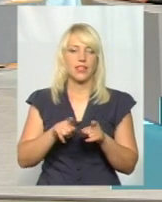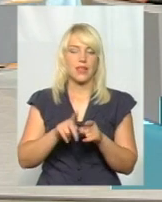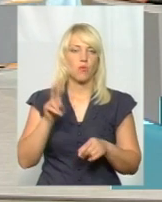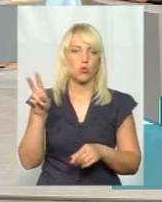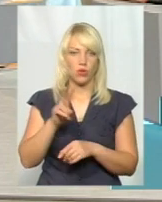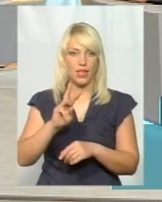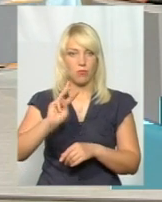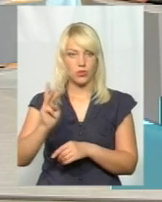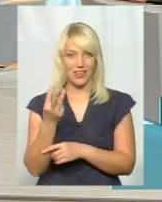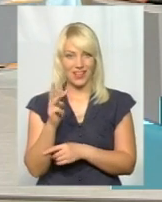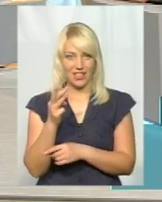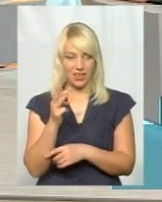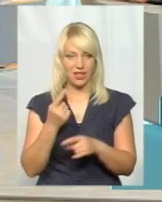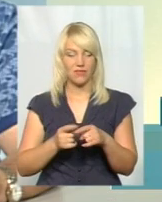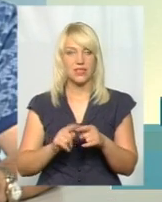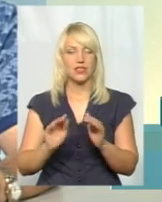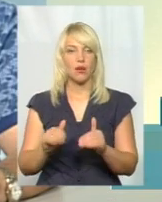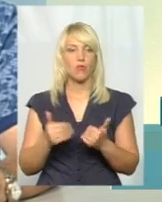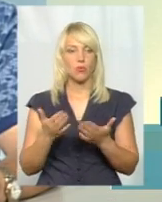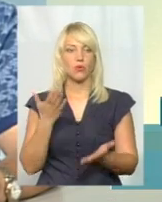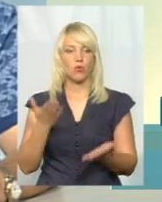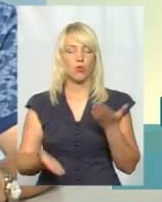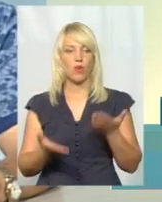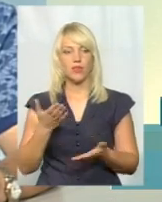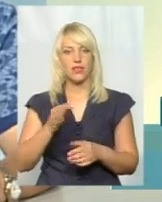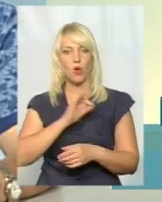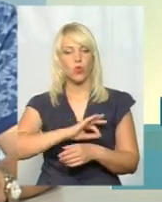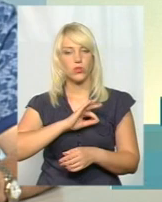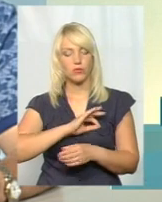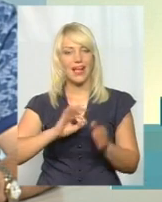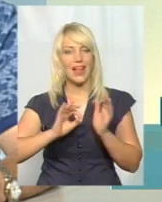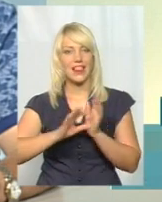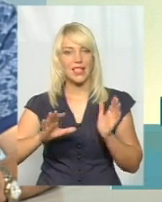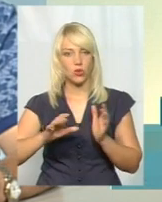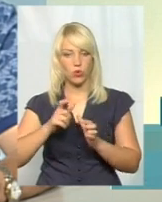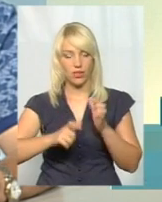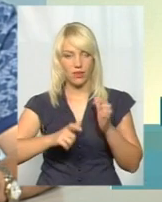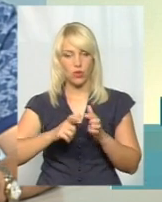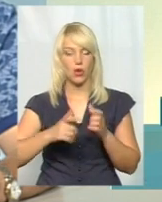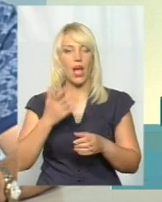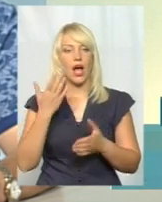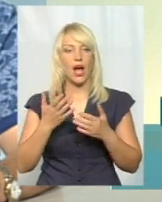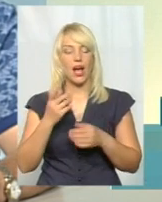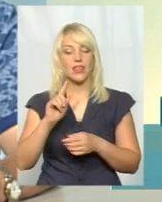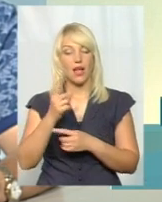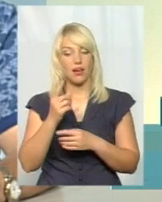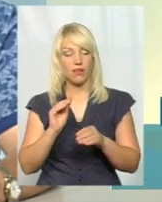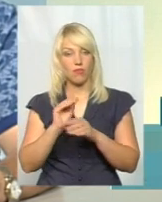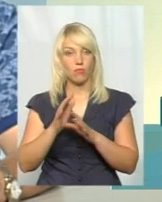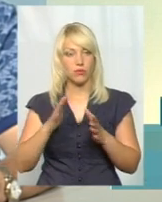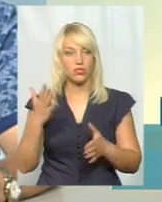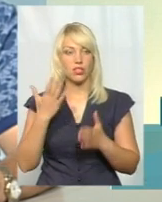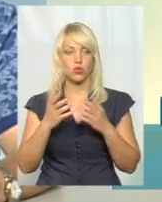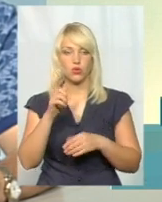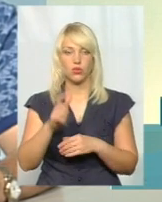у разі користування електронним кутком, на гривню більше, якщо людина розраховується